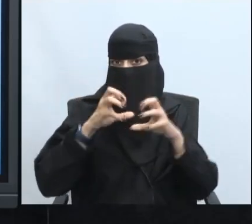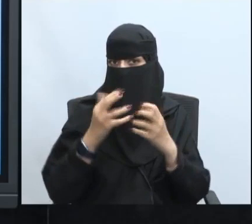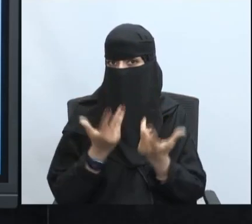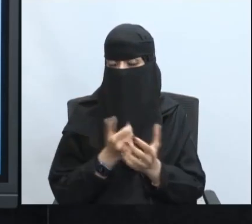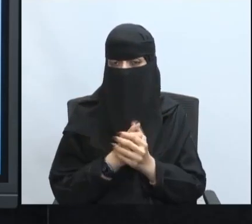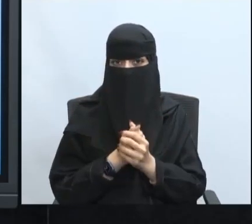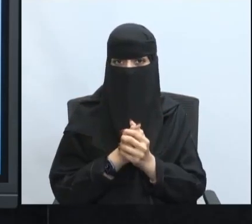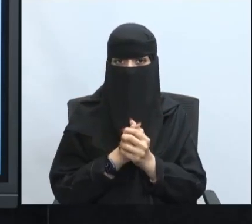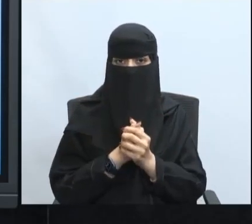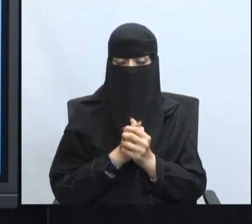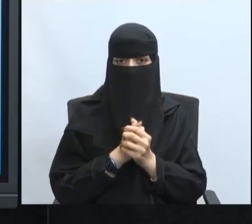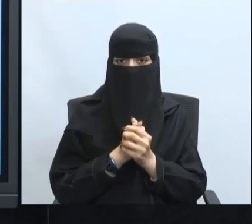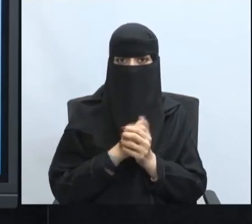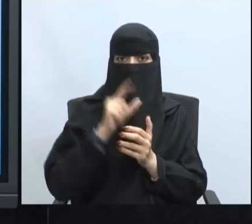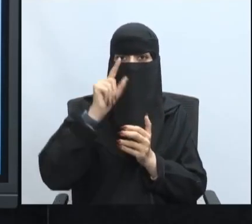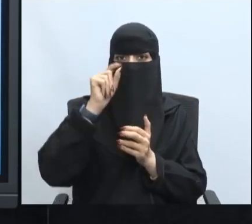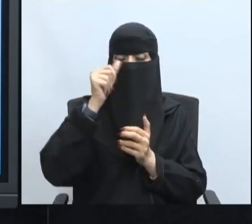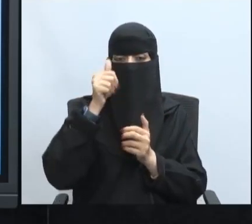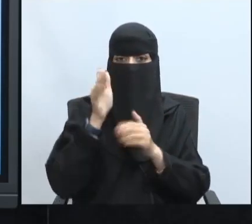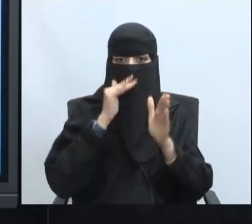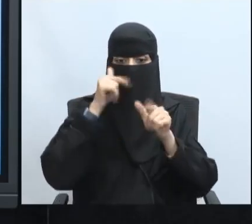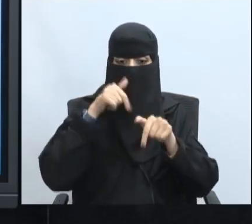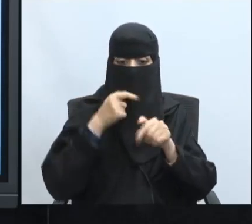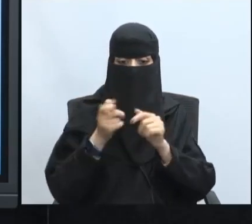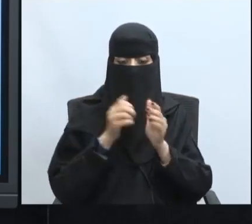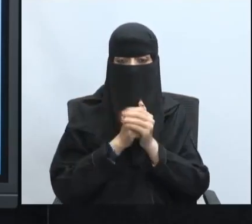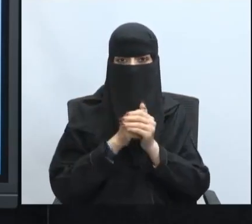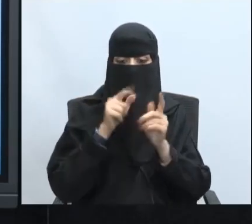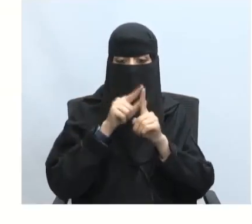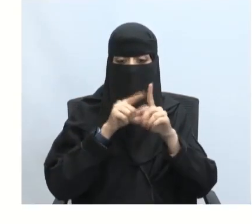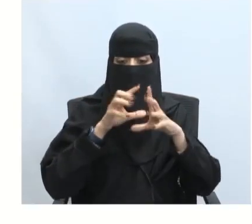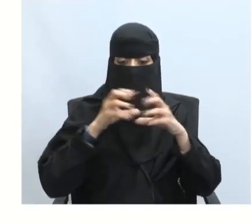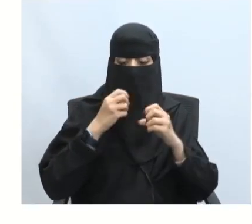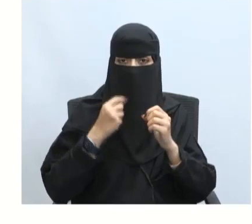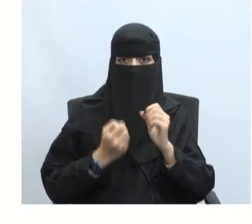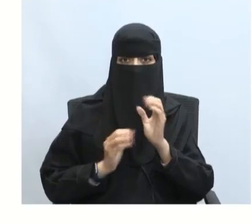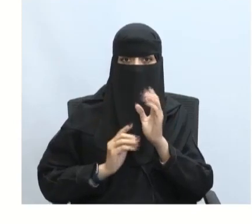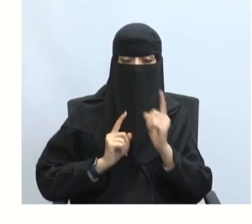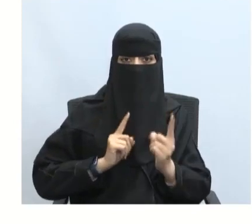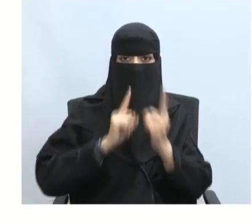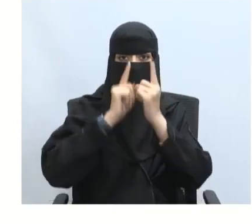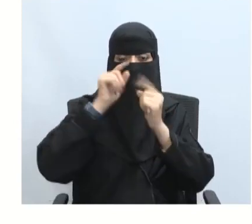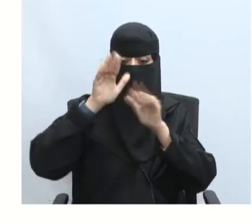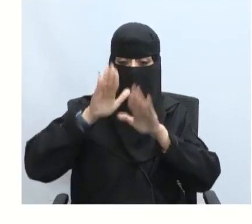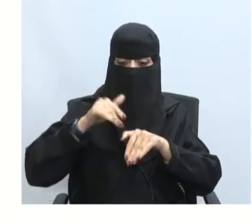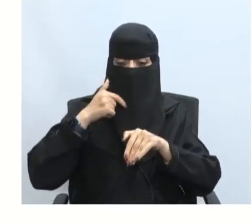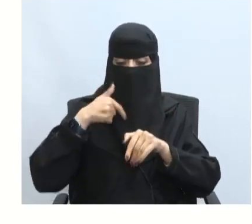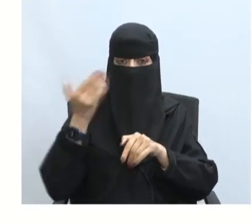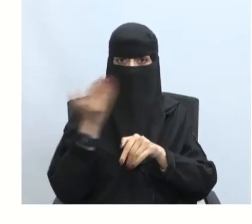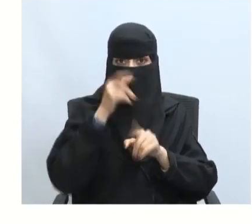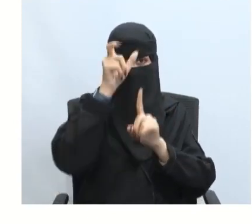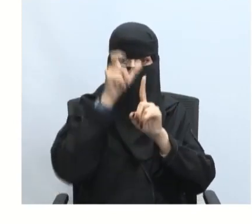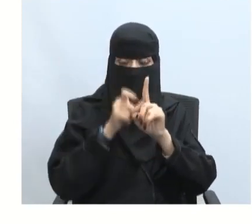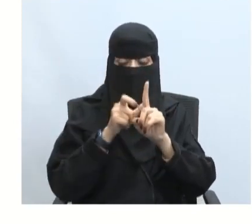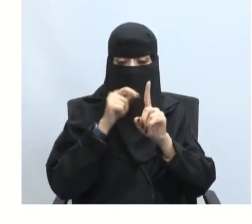الاجتماعية بارك الله فيكم مبدعين تعريف الأزمة الاجتماعية موقف طارئ